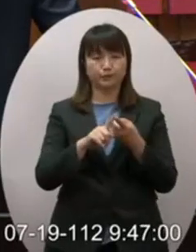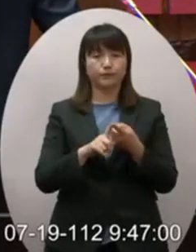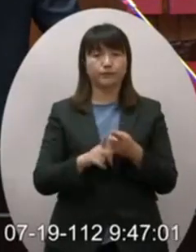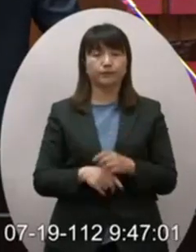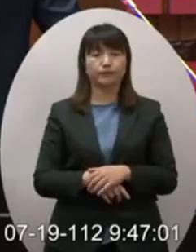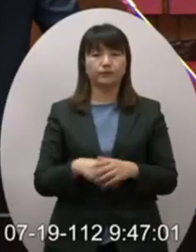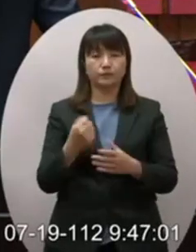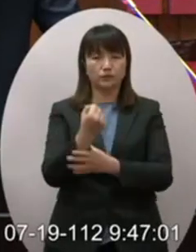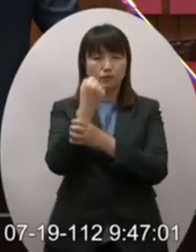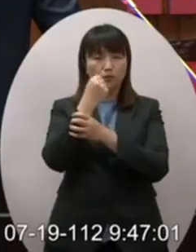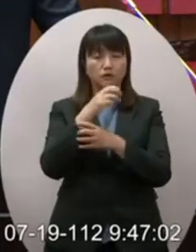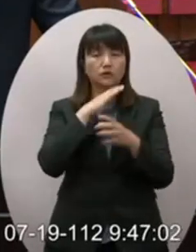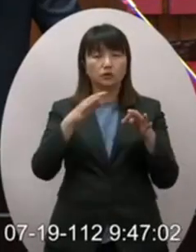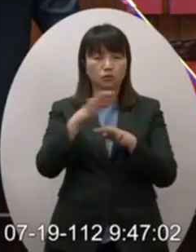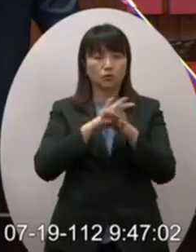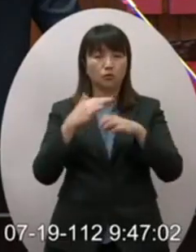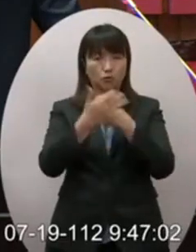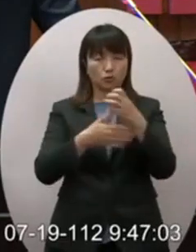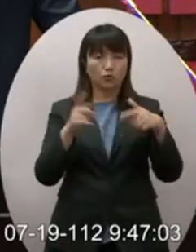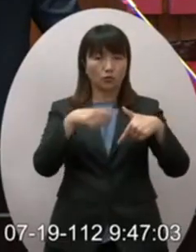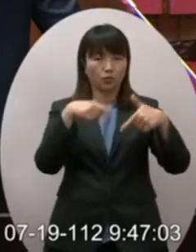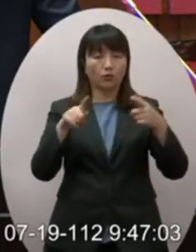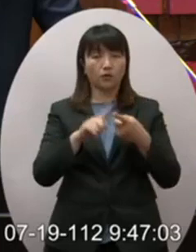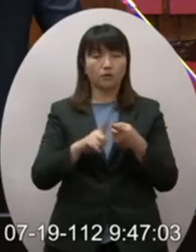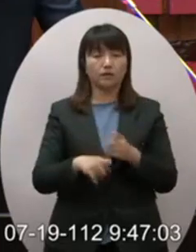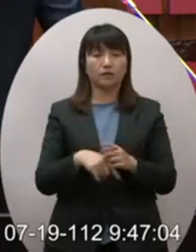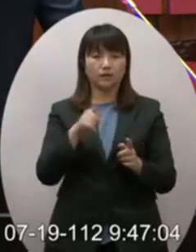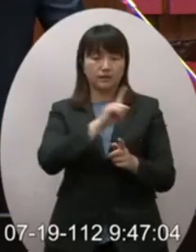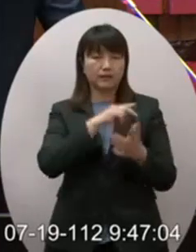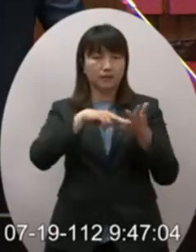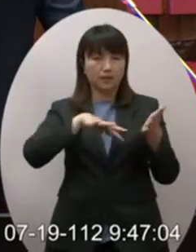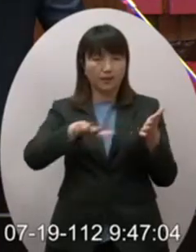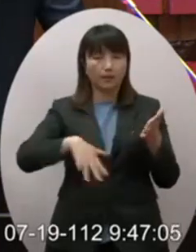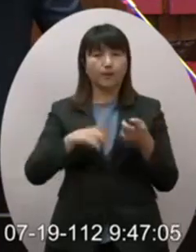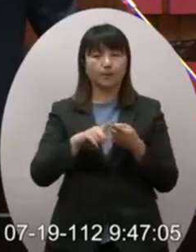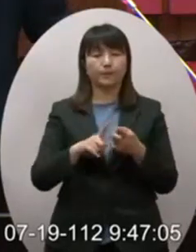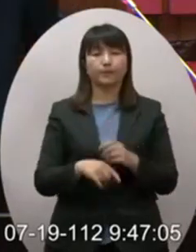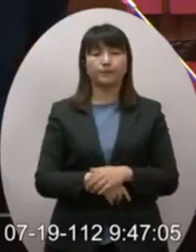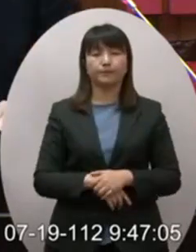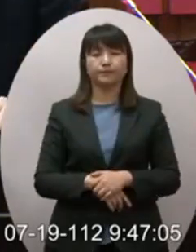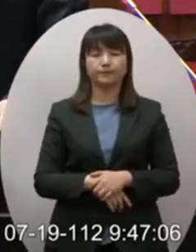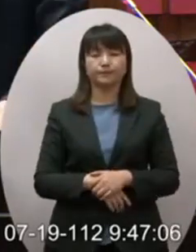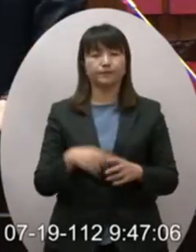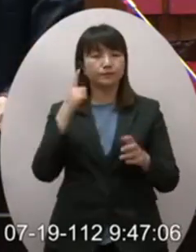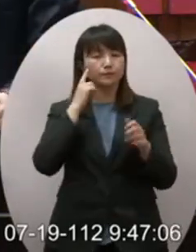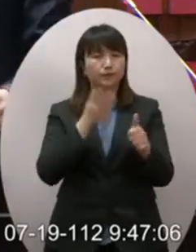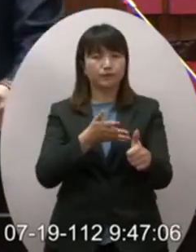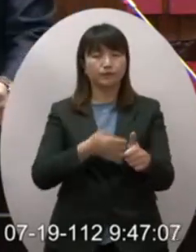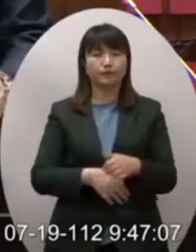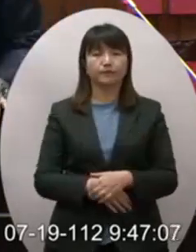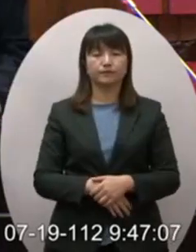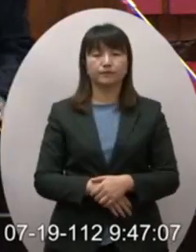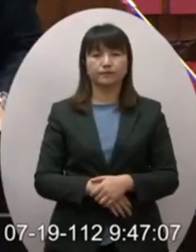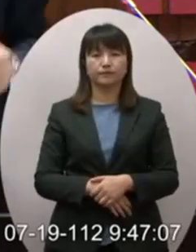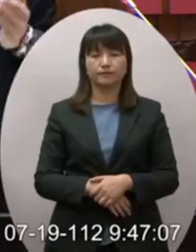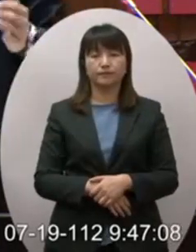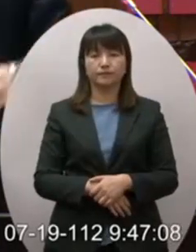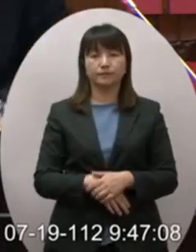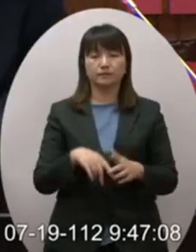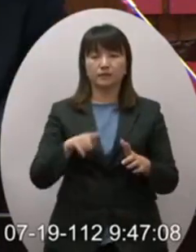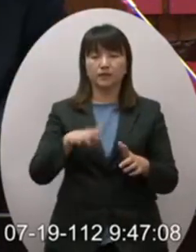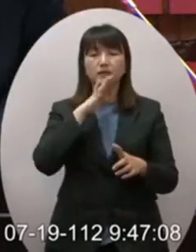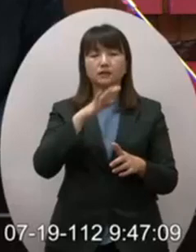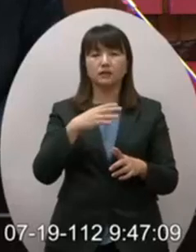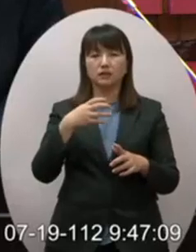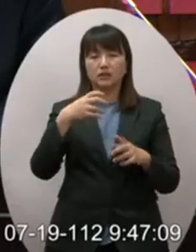支持的是經貿全球化沒錯吧這是你們立場對沒錯吧那我請教院長這個張